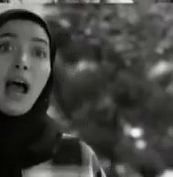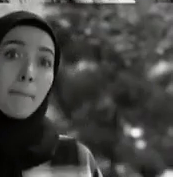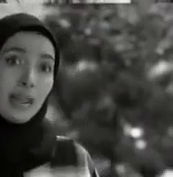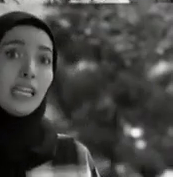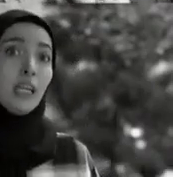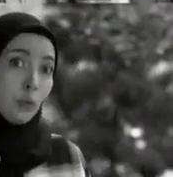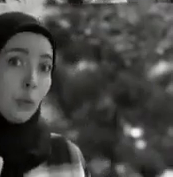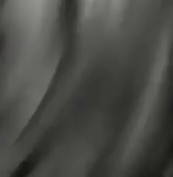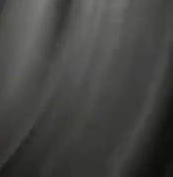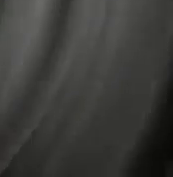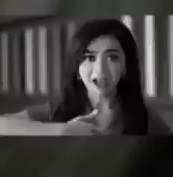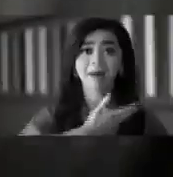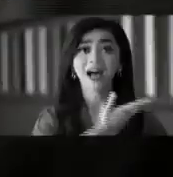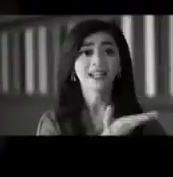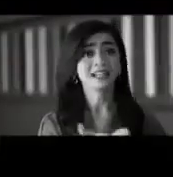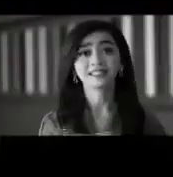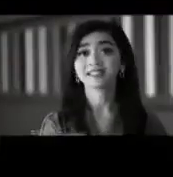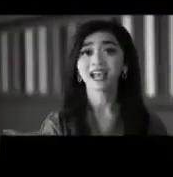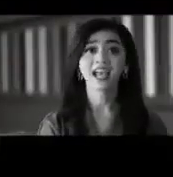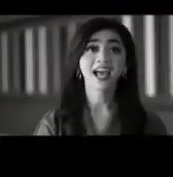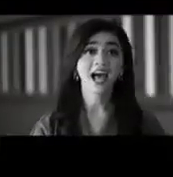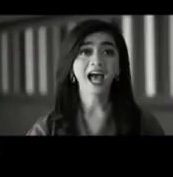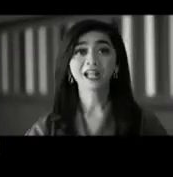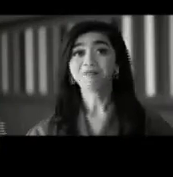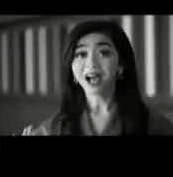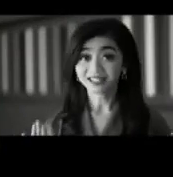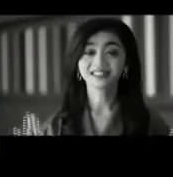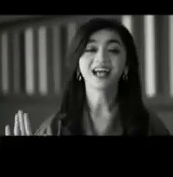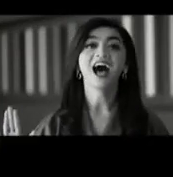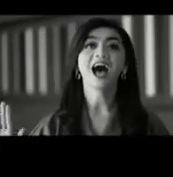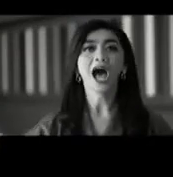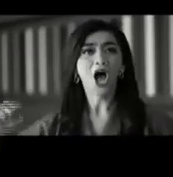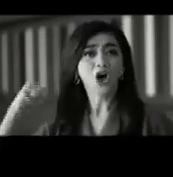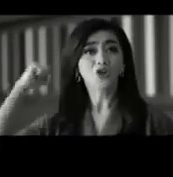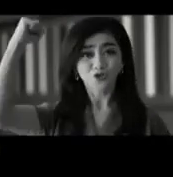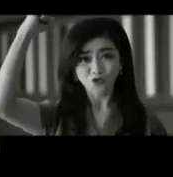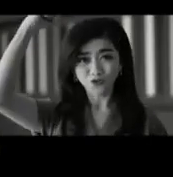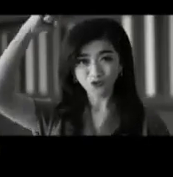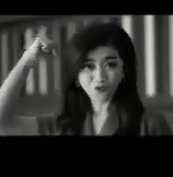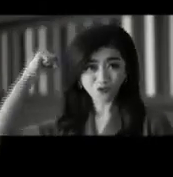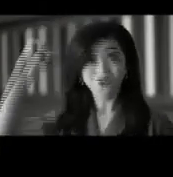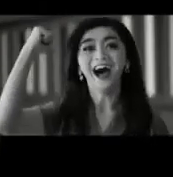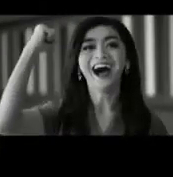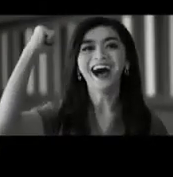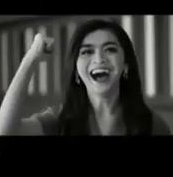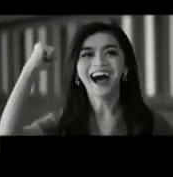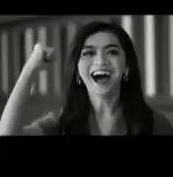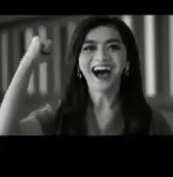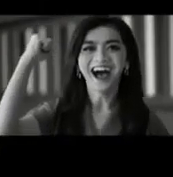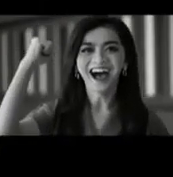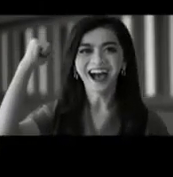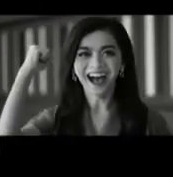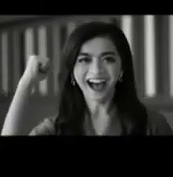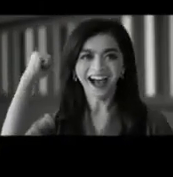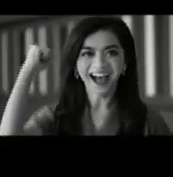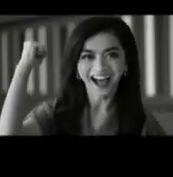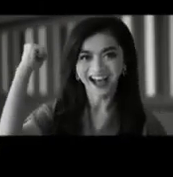dengan iman amankimu, badan sehat bangsa kuat